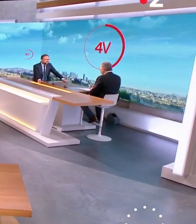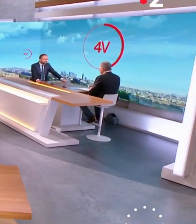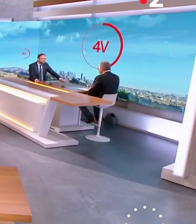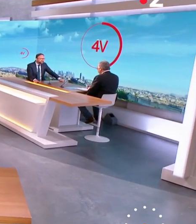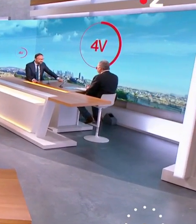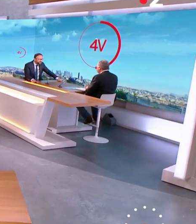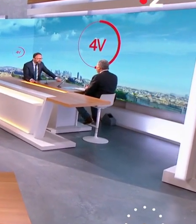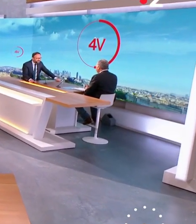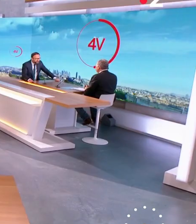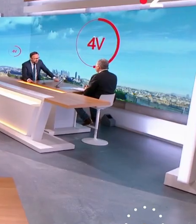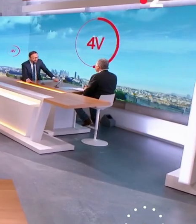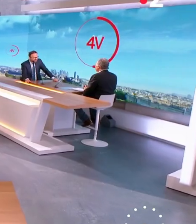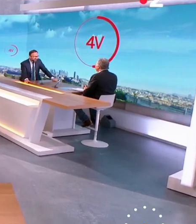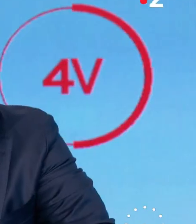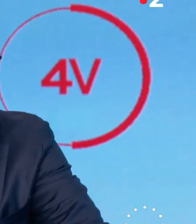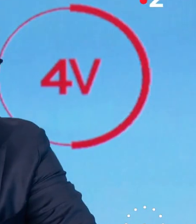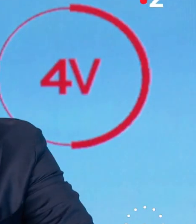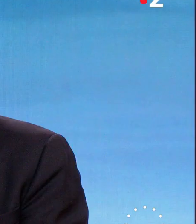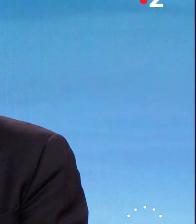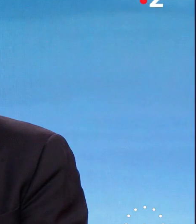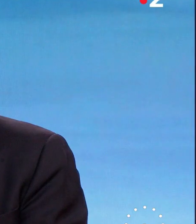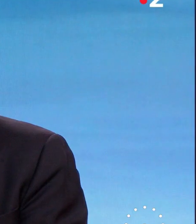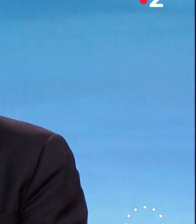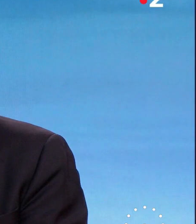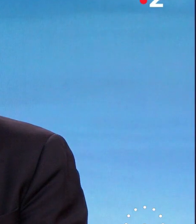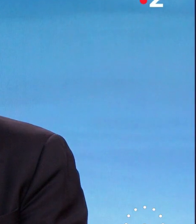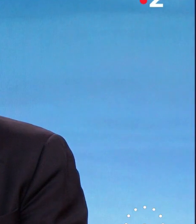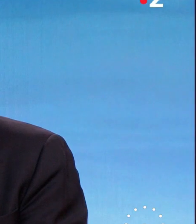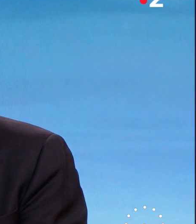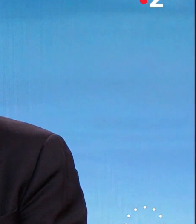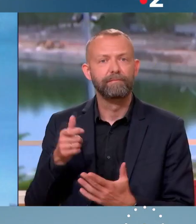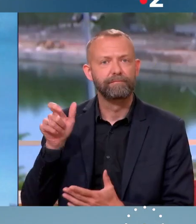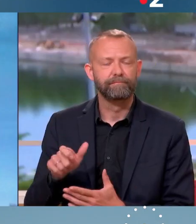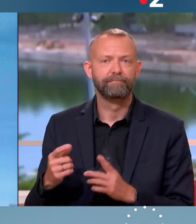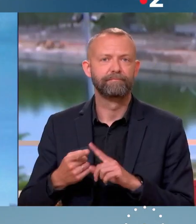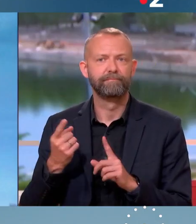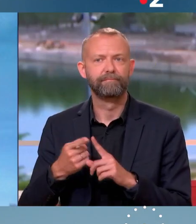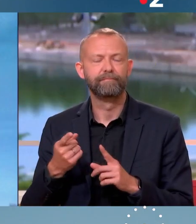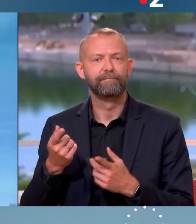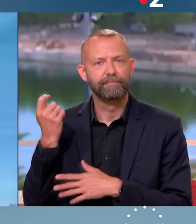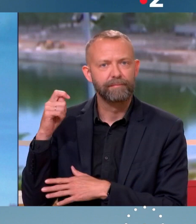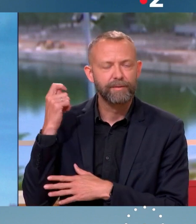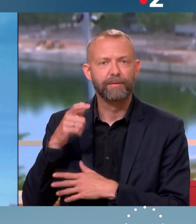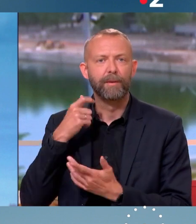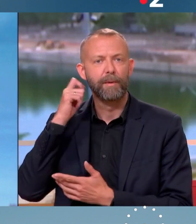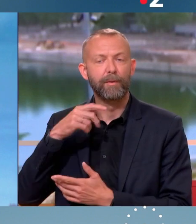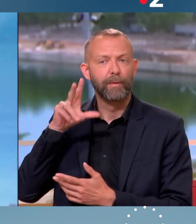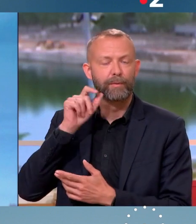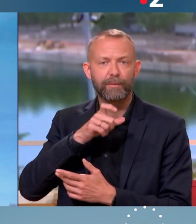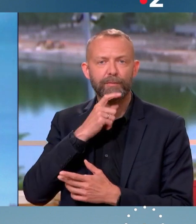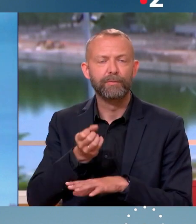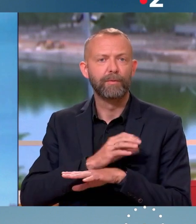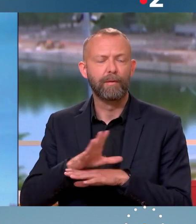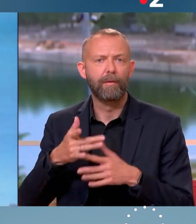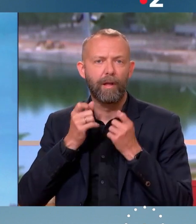Bonjour Patrick Mignola, l'une des voix qui comptent dans la majorité présidentielle est ce président Emmanuel Macron. On l'entendait dans le journal qui donne une longue